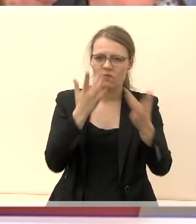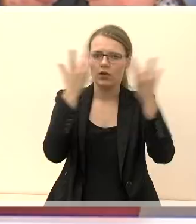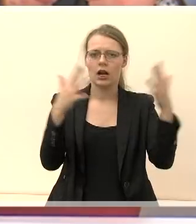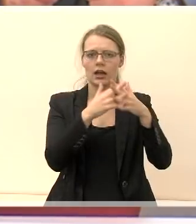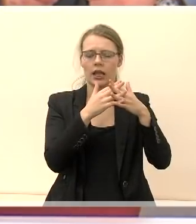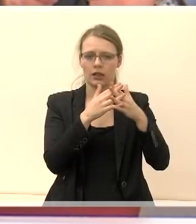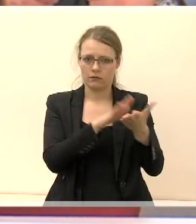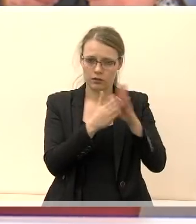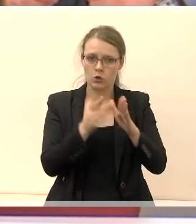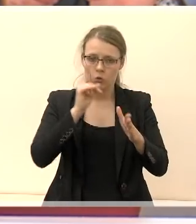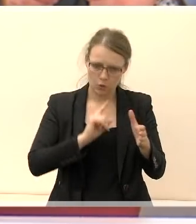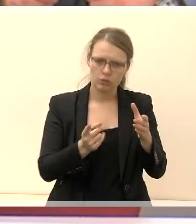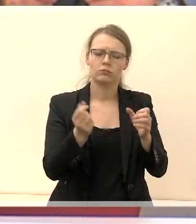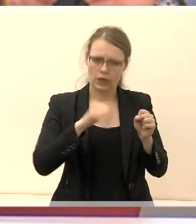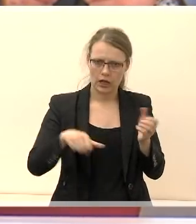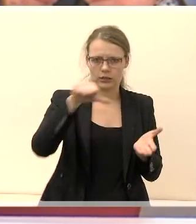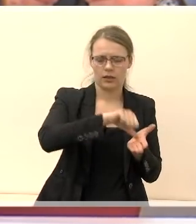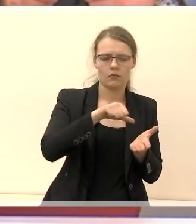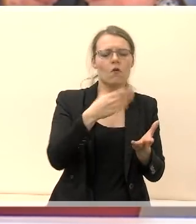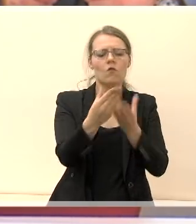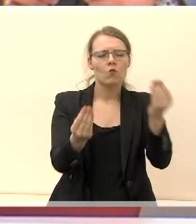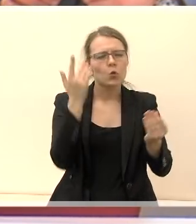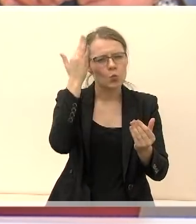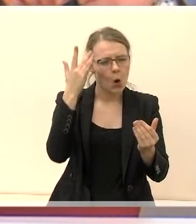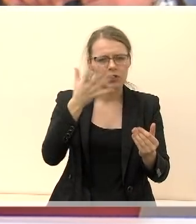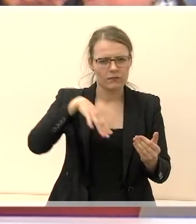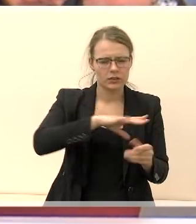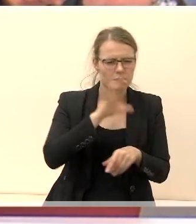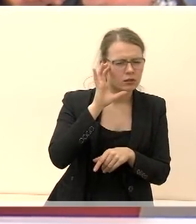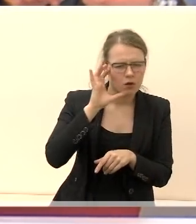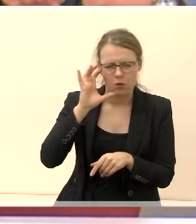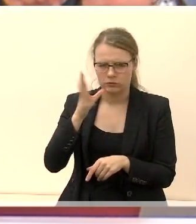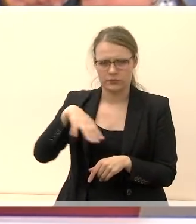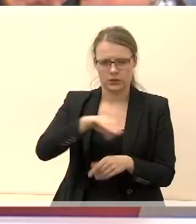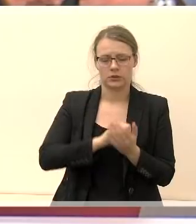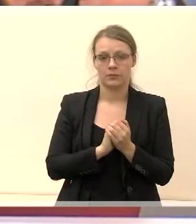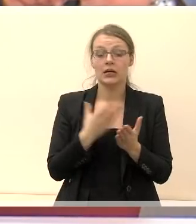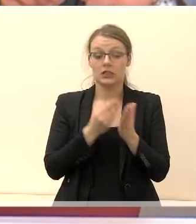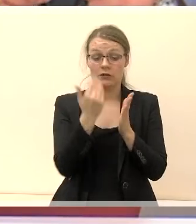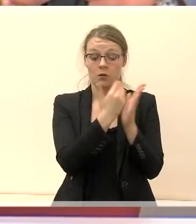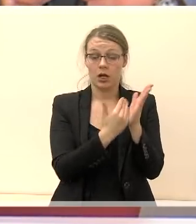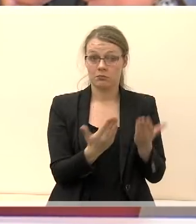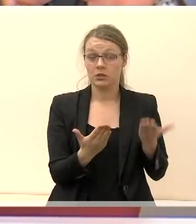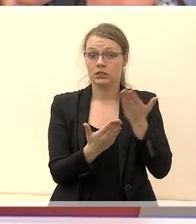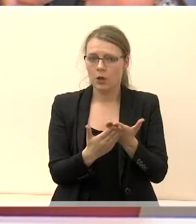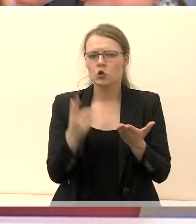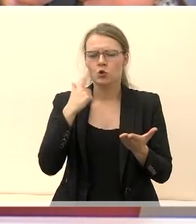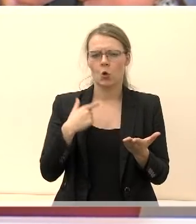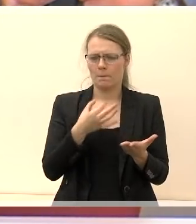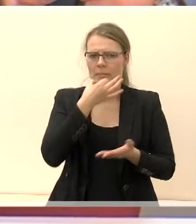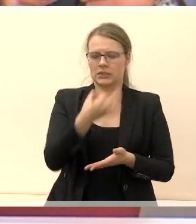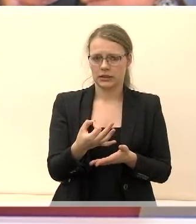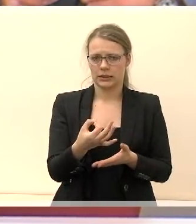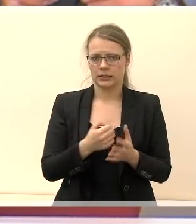reikalus, girdimą kiekvieną nuomonį. Pristatydama mūsų programą noriu akcentuoti, jog mes pasisakome